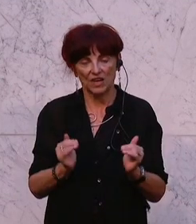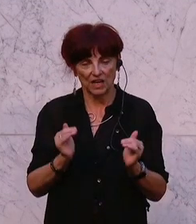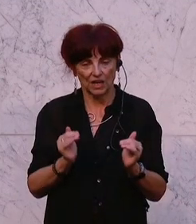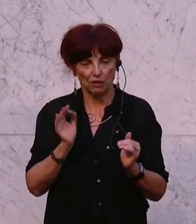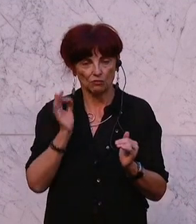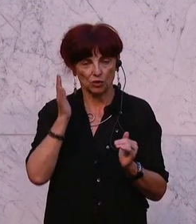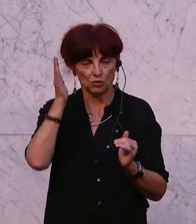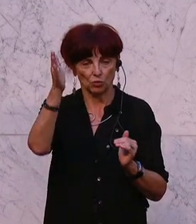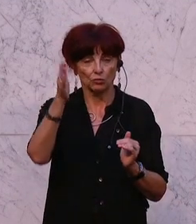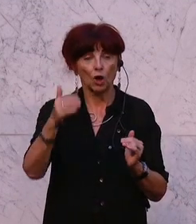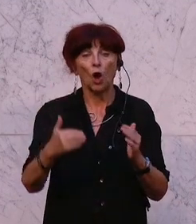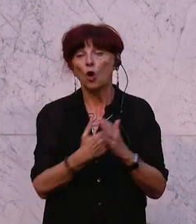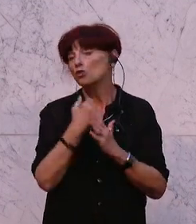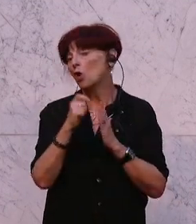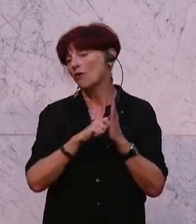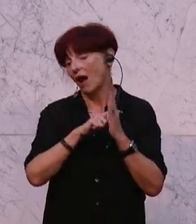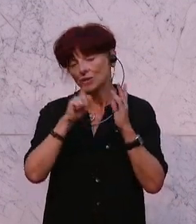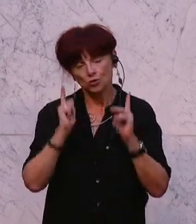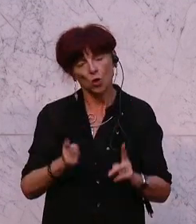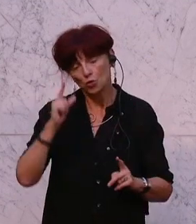Also Neuwahlen sofort. Vielen Dank.